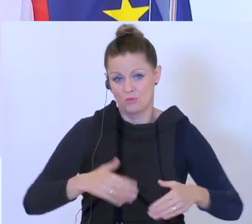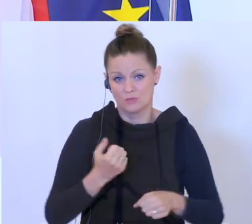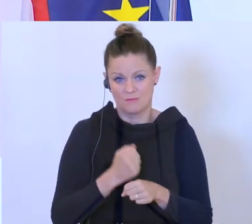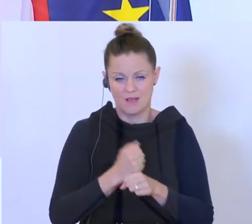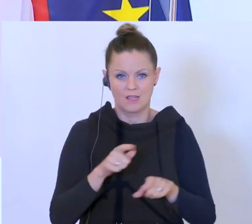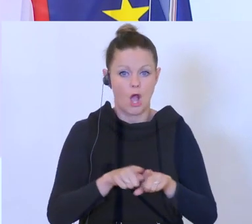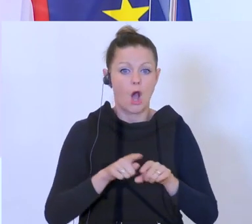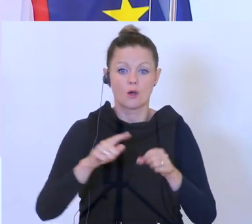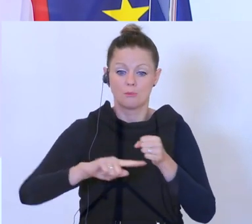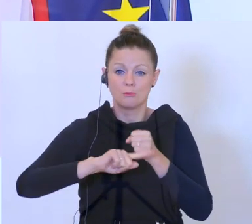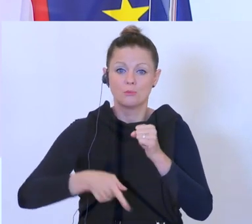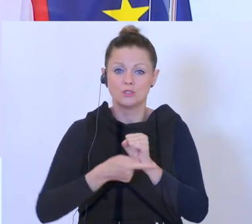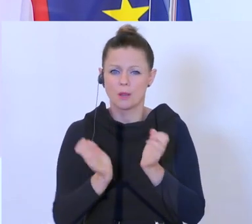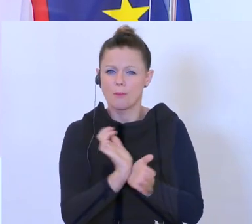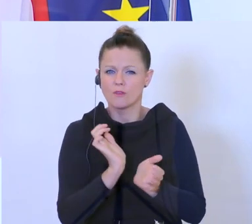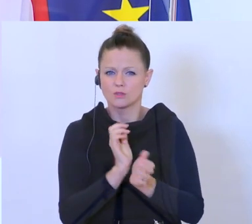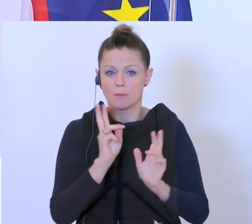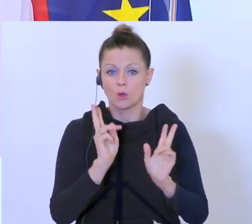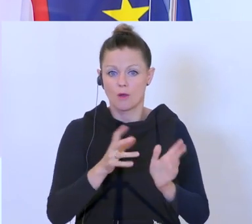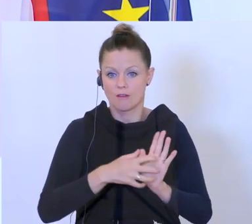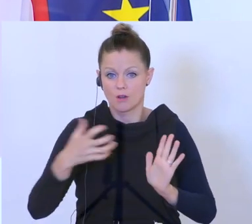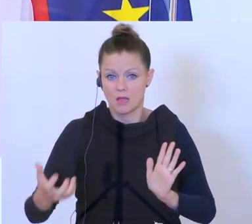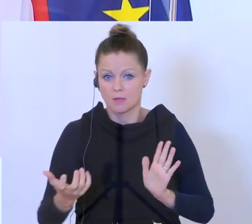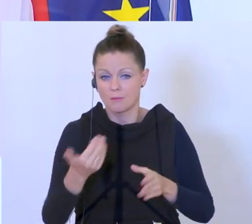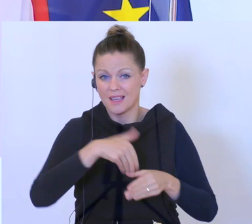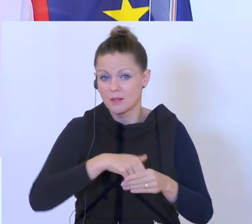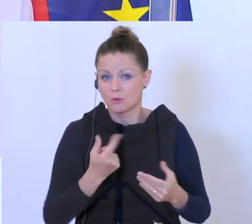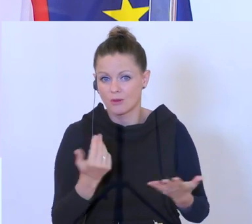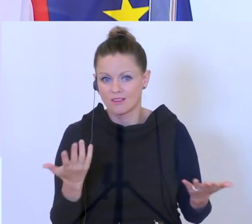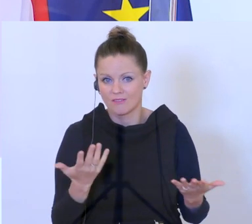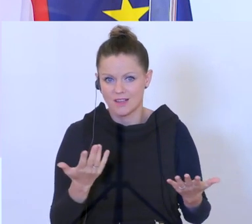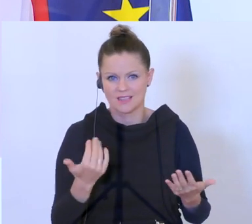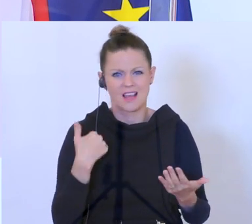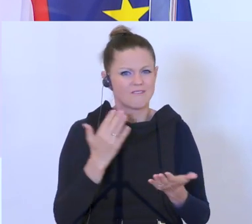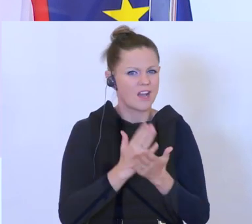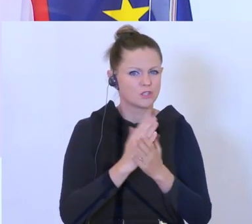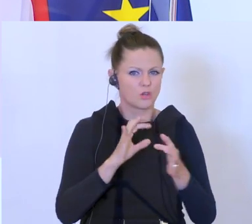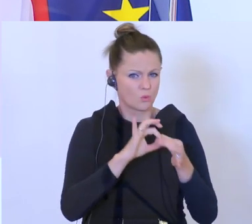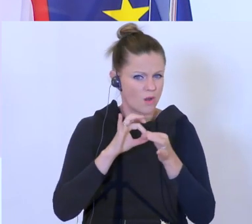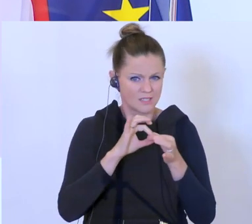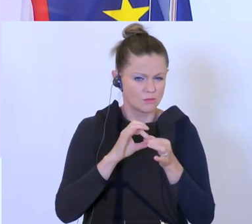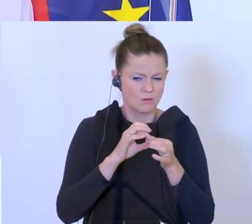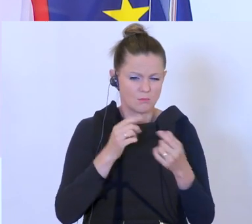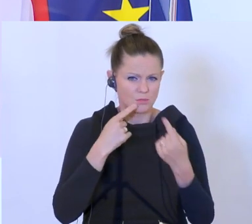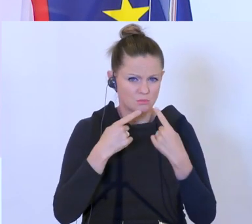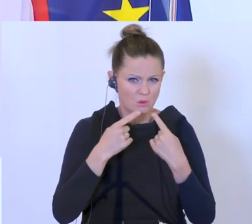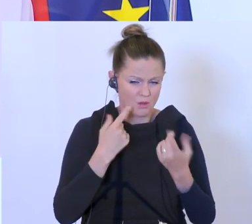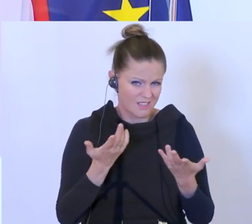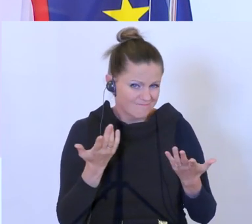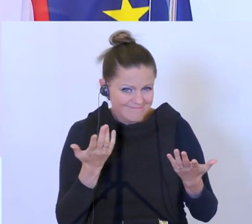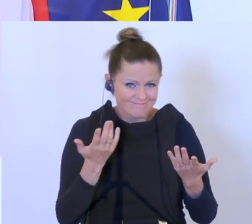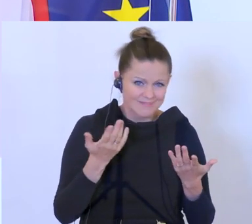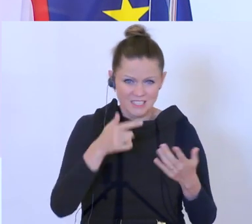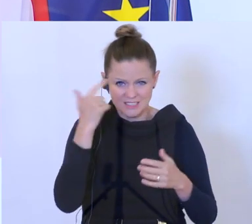Budgetprovisorium verlängern können. Das hätte aber geheißen, und da haben wir uns auch unterhalten in der Koalition, ob das sinnvoller wäre, hätte aber geheißen,